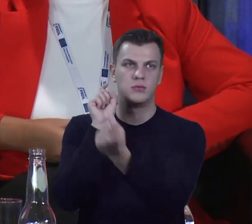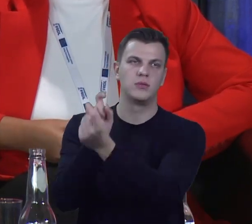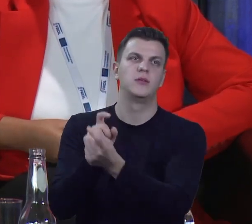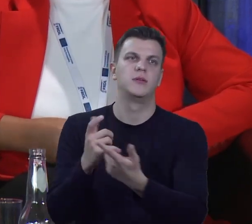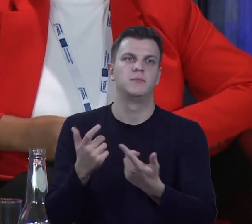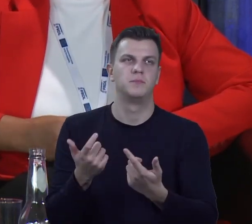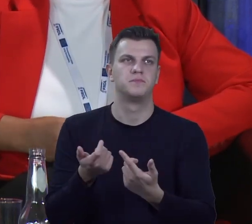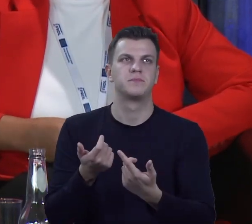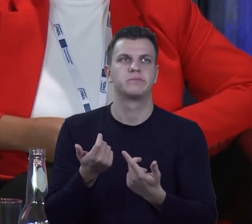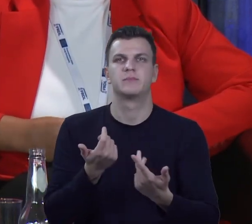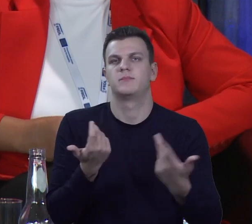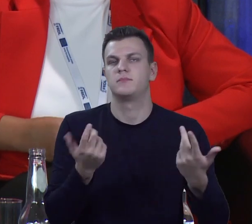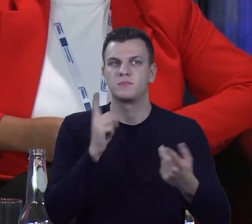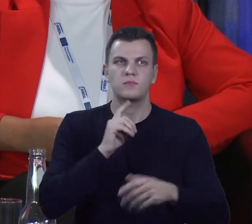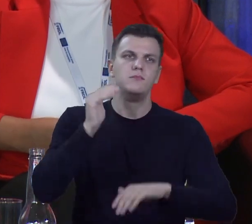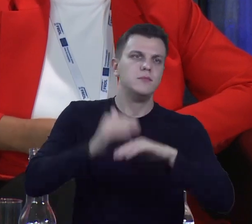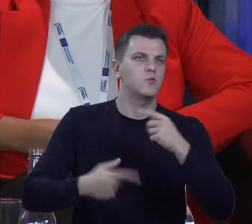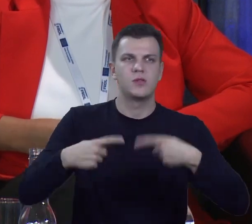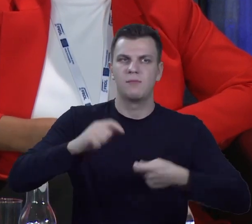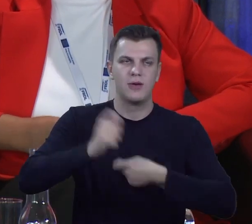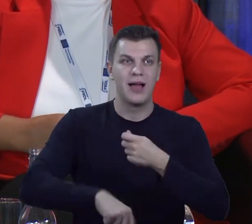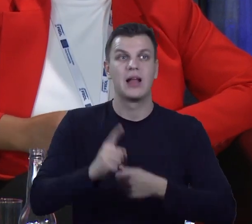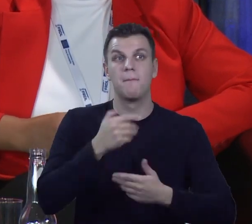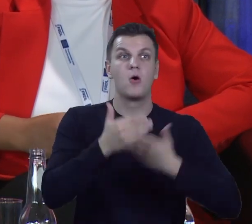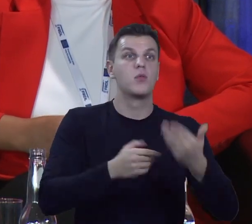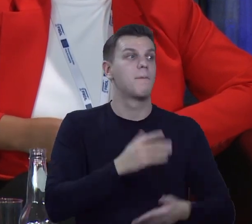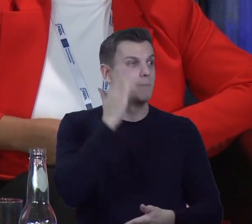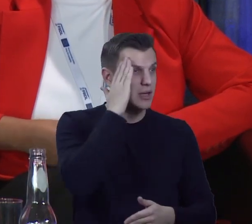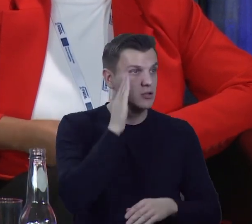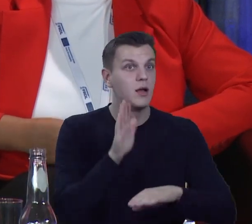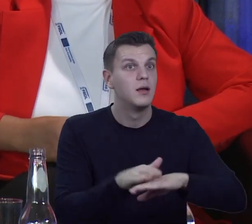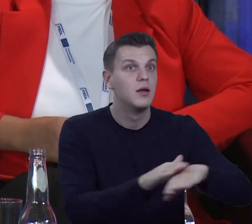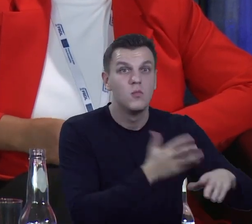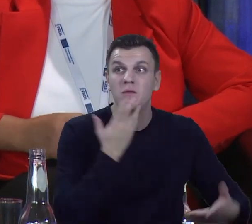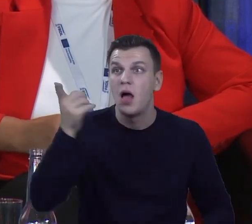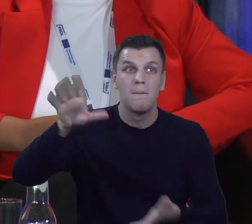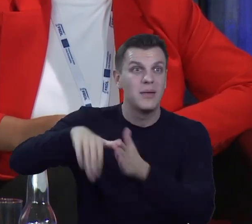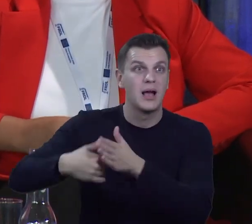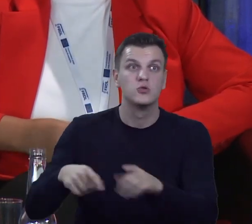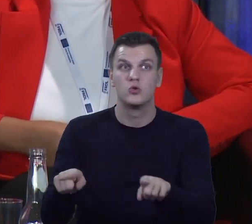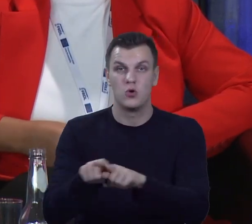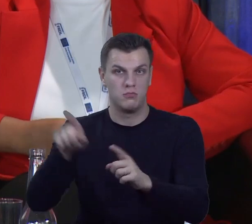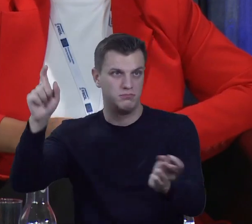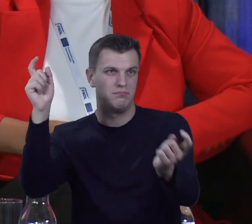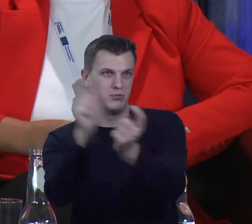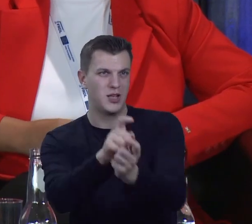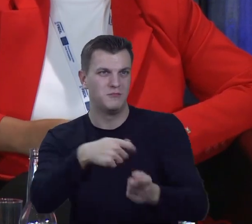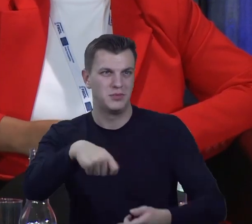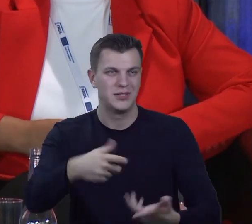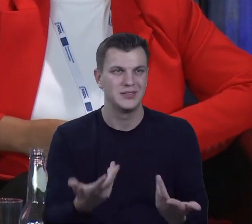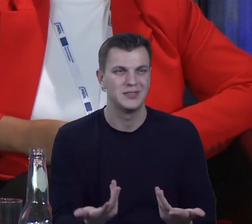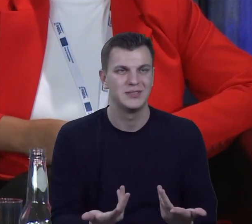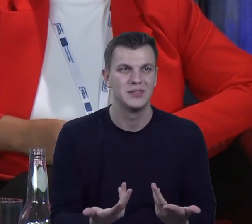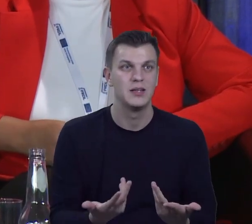i nie było tych kar, ale oni potem szli do mieszkańców mówili, że miasto i prezydent jest przeciwko miastu, mimo, że obroniliśmy kilka